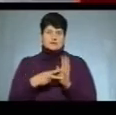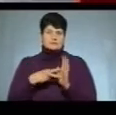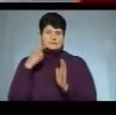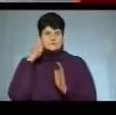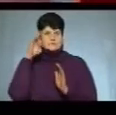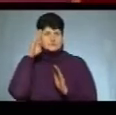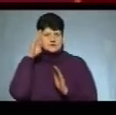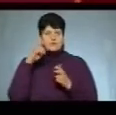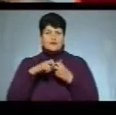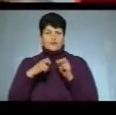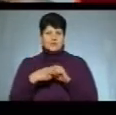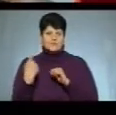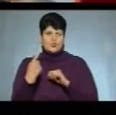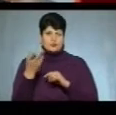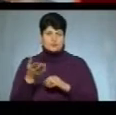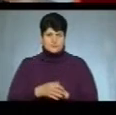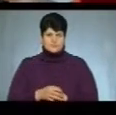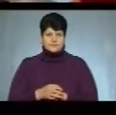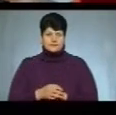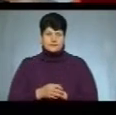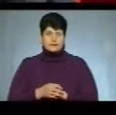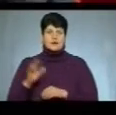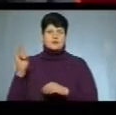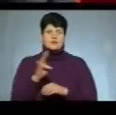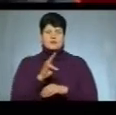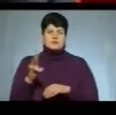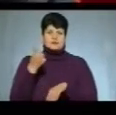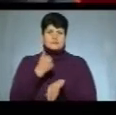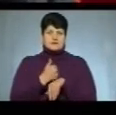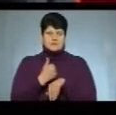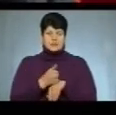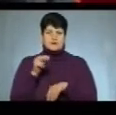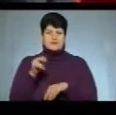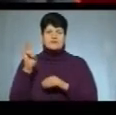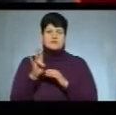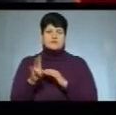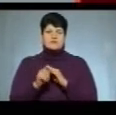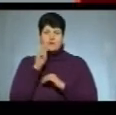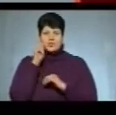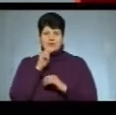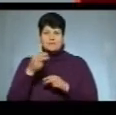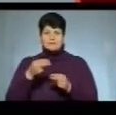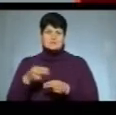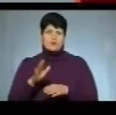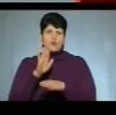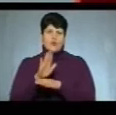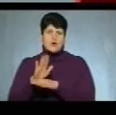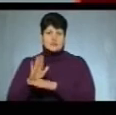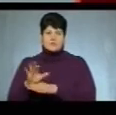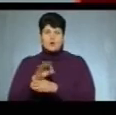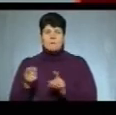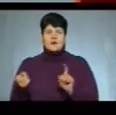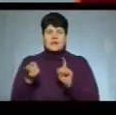області. Архиєпископ Тернопільський Кременецький Православної церкви України Нестор підписав укази про приєднання до